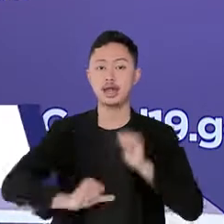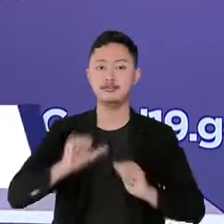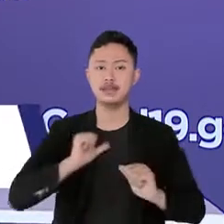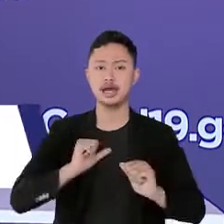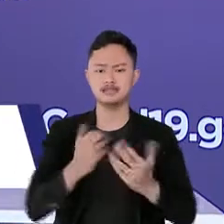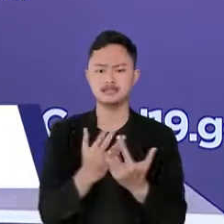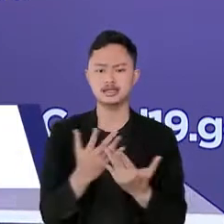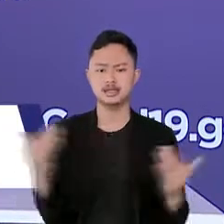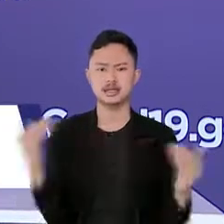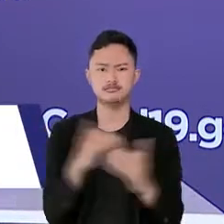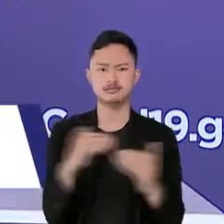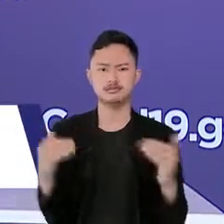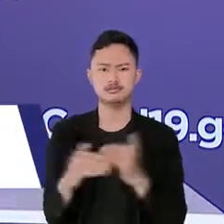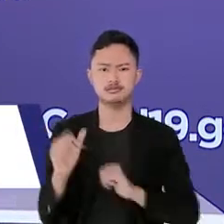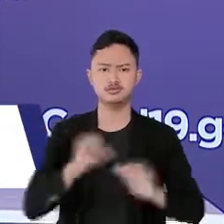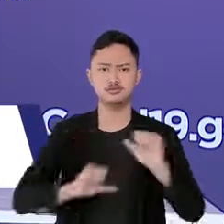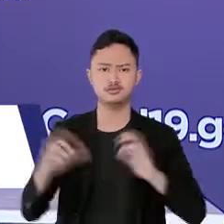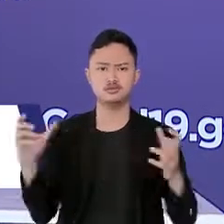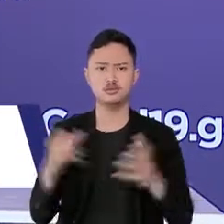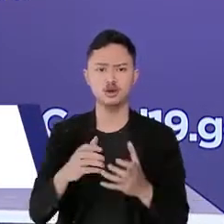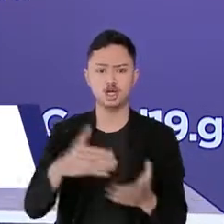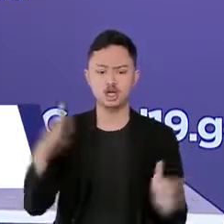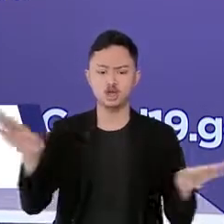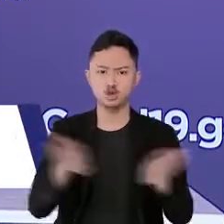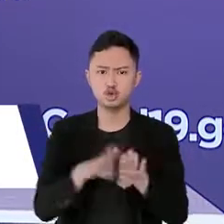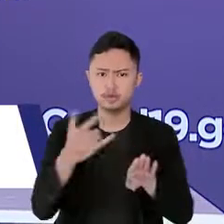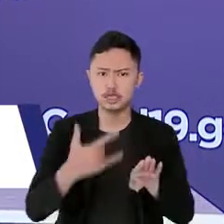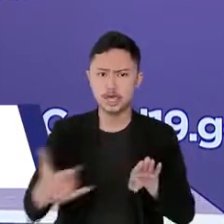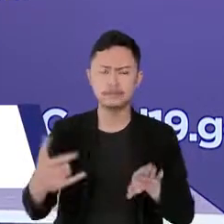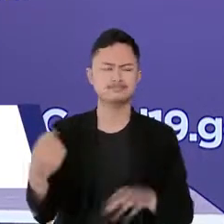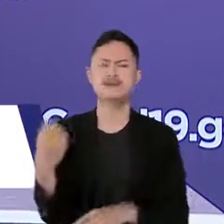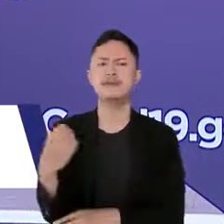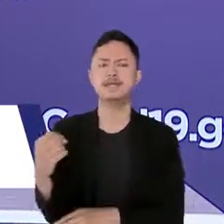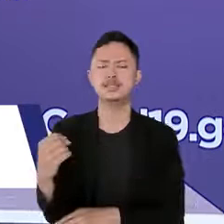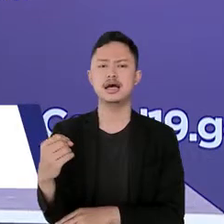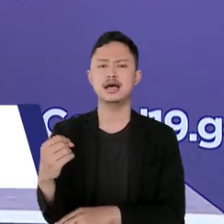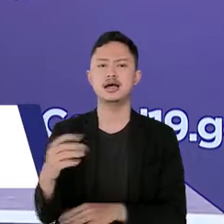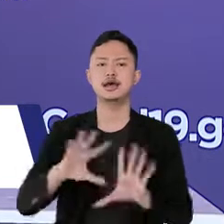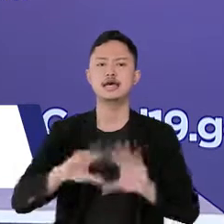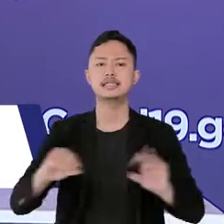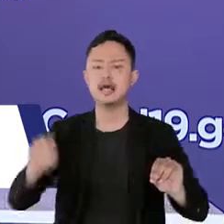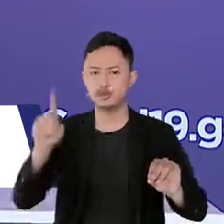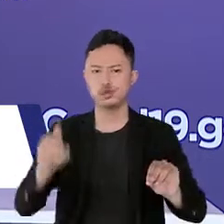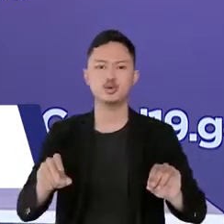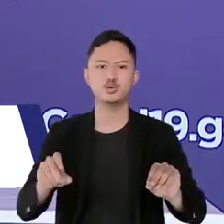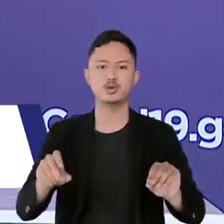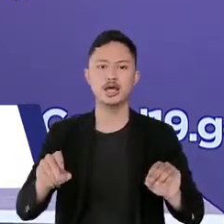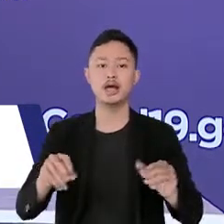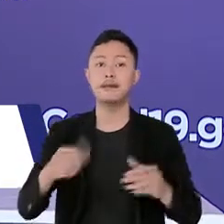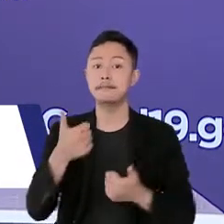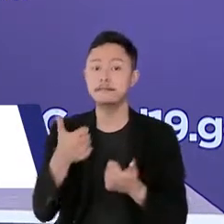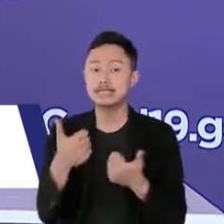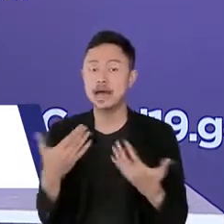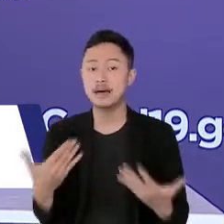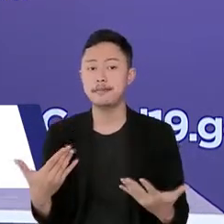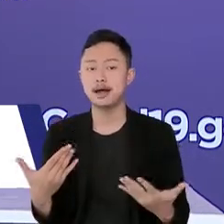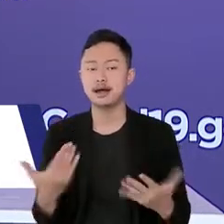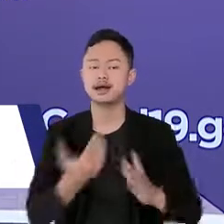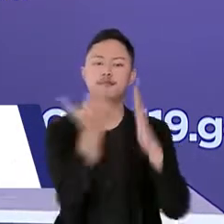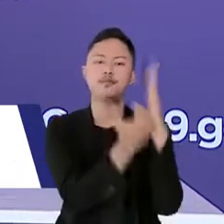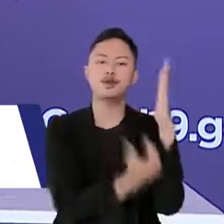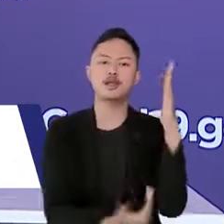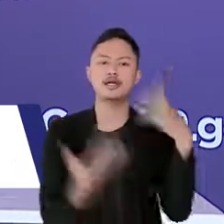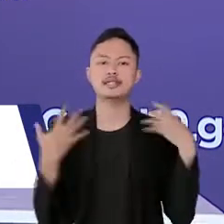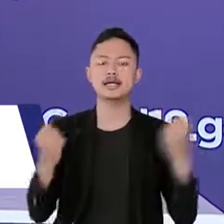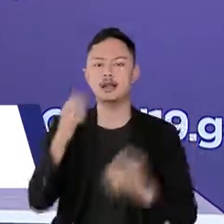tentunya tidak dapat terus-menerus kita lakukan yang dapat terus-menerus kita lakukan adalah disiplin protokol kesehat